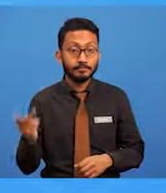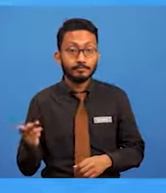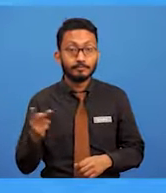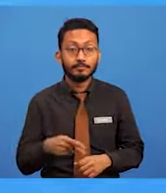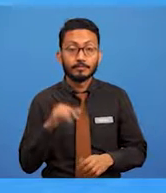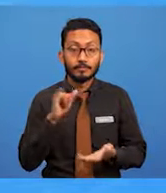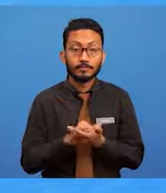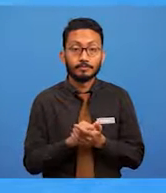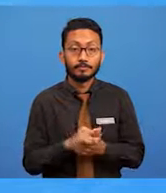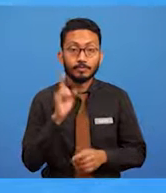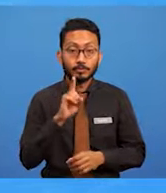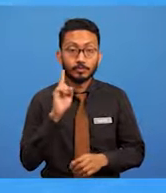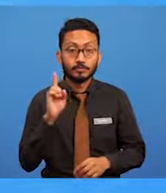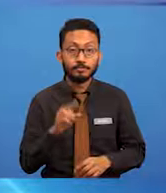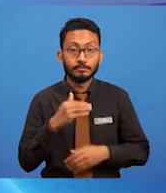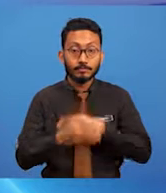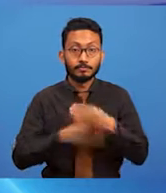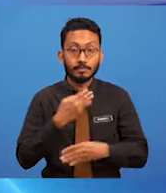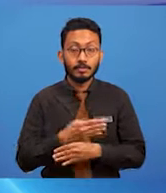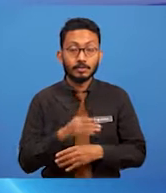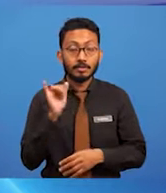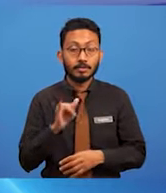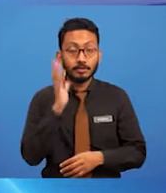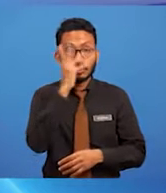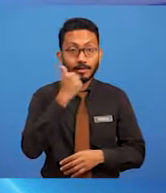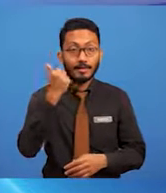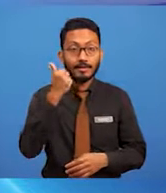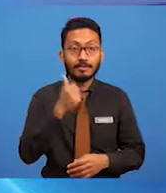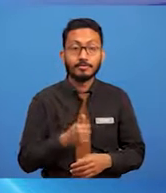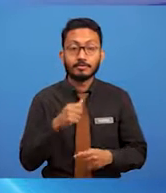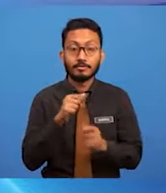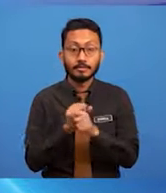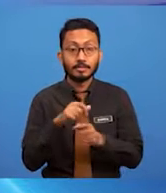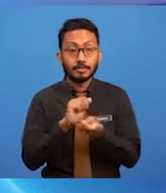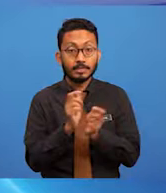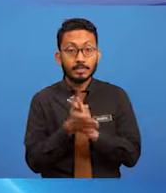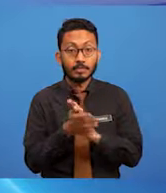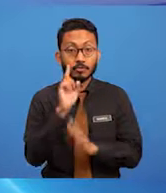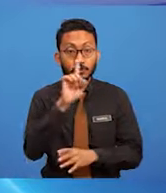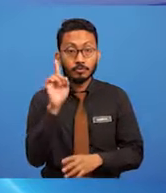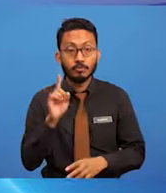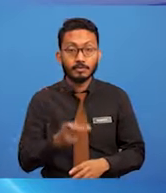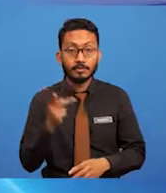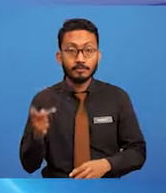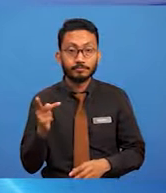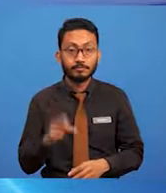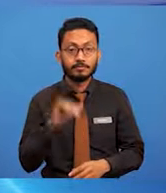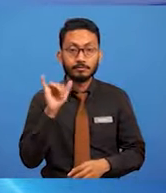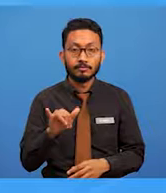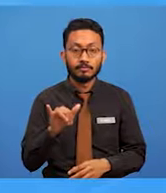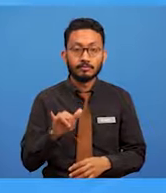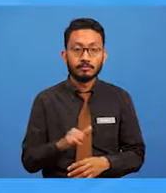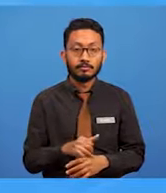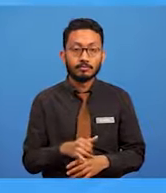Sesuatu pembungkusan yang menarik dapat menjadikan sesuatu produk yang kurang mahal, kelihatan